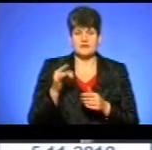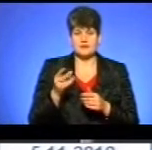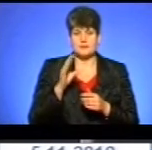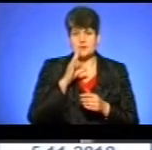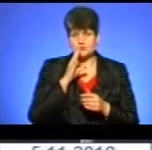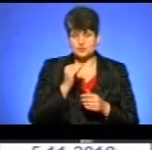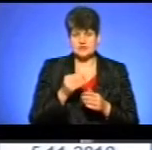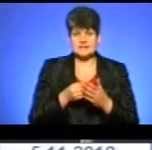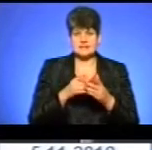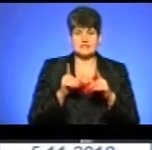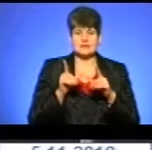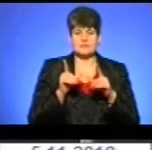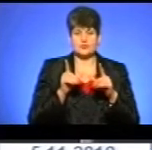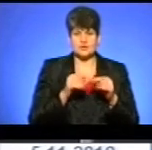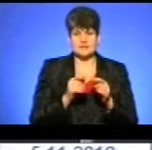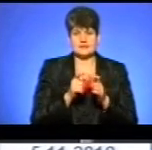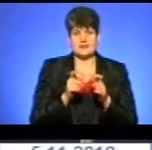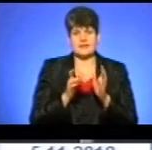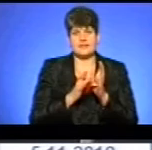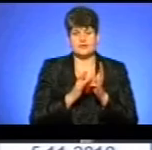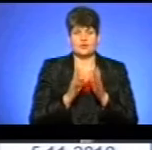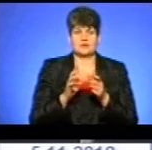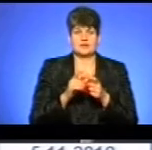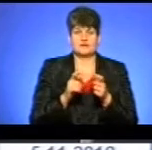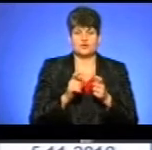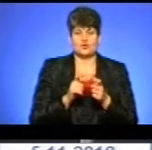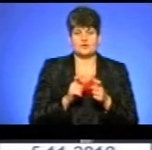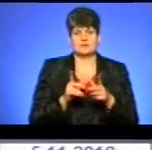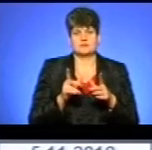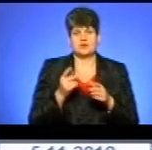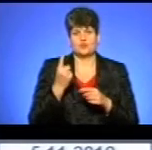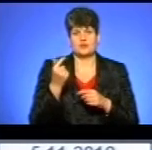проїзд із карткою тернополянина або ж електронним квитком – на гривню дешевше.